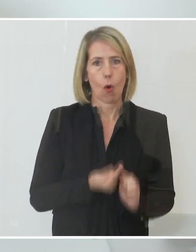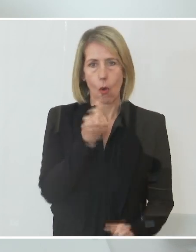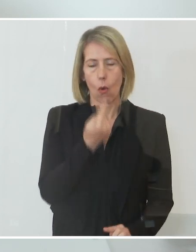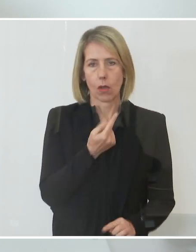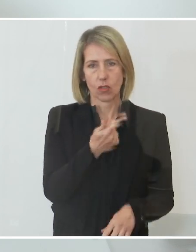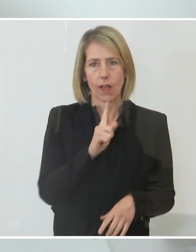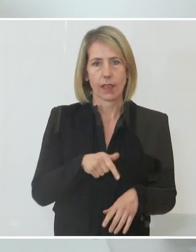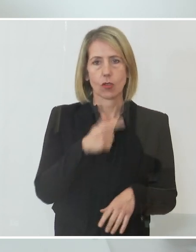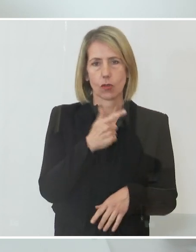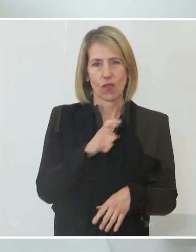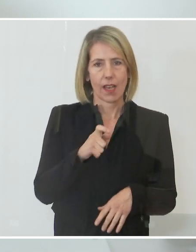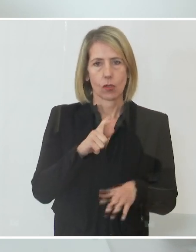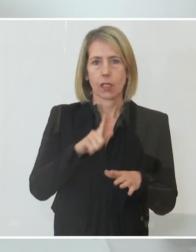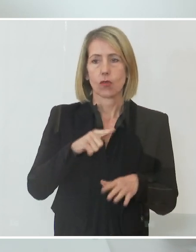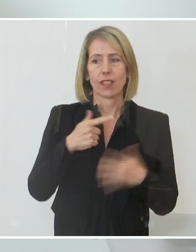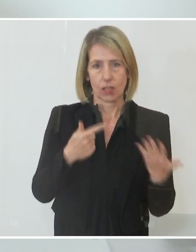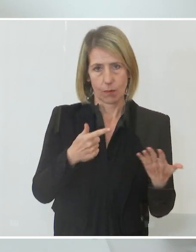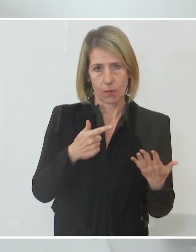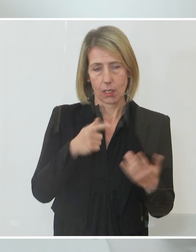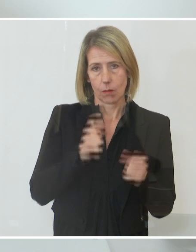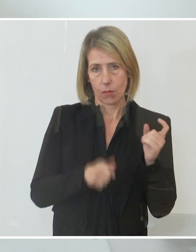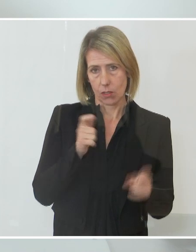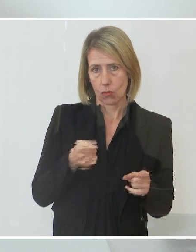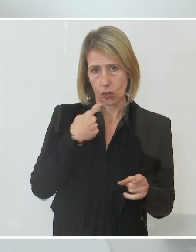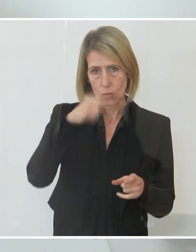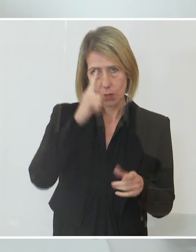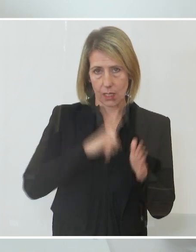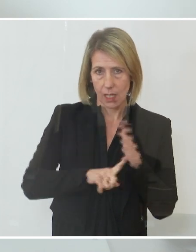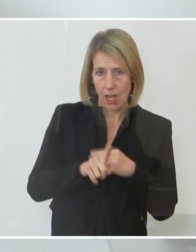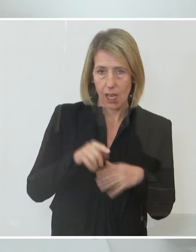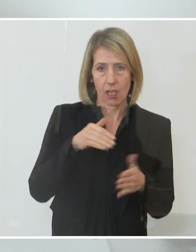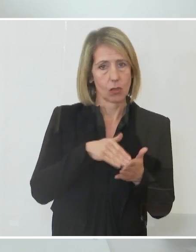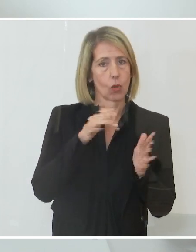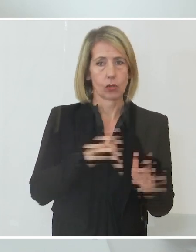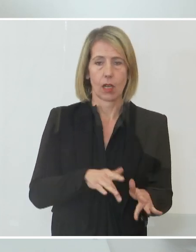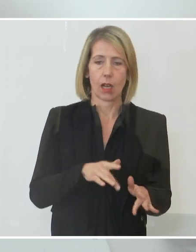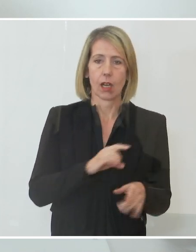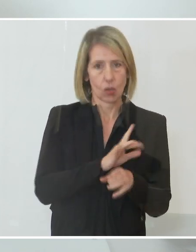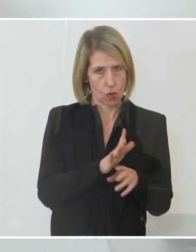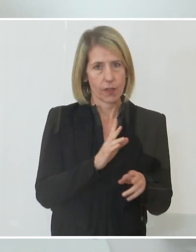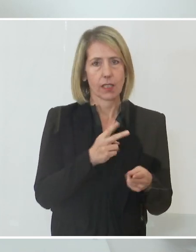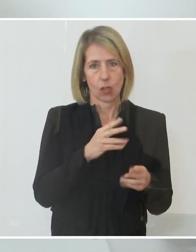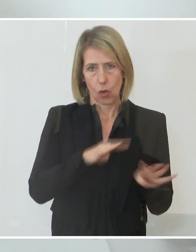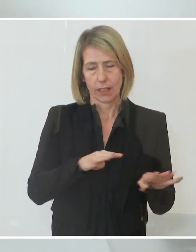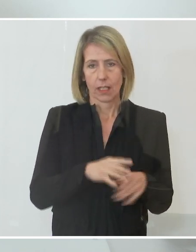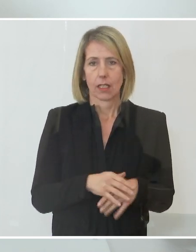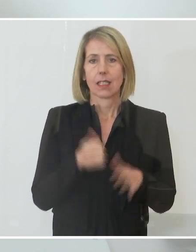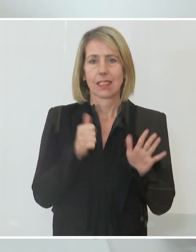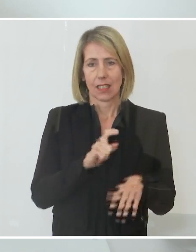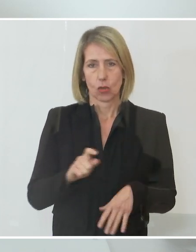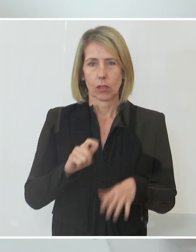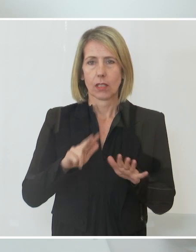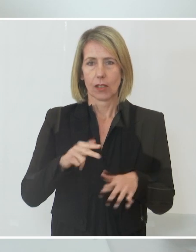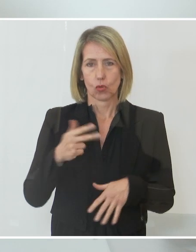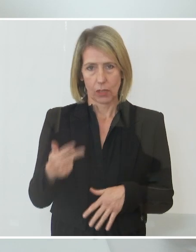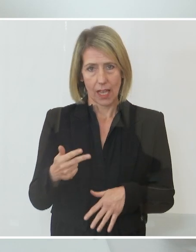2 Menschen in den österreichischen Spitälern mit Covid19. 638 davon bedür